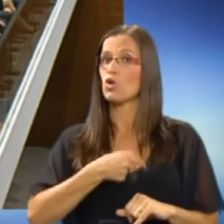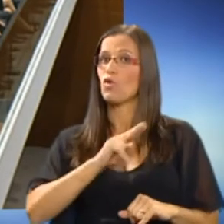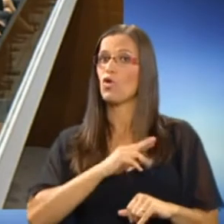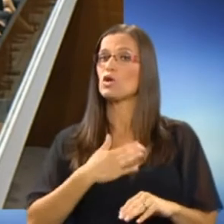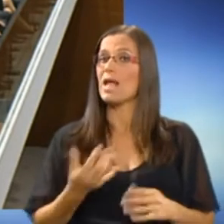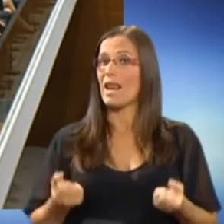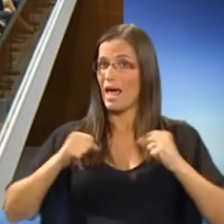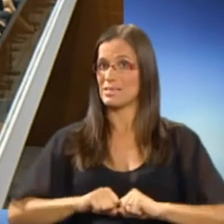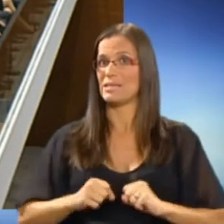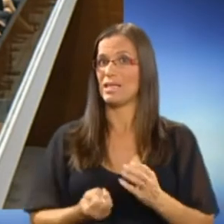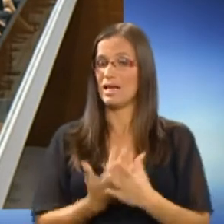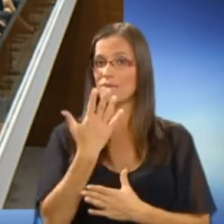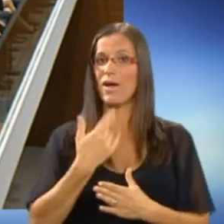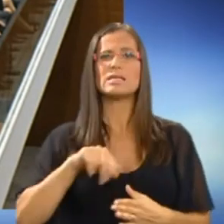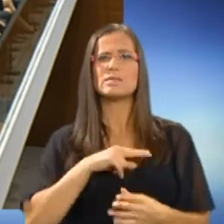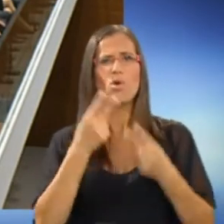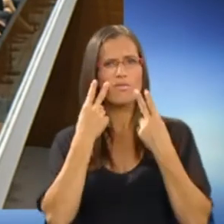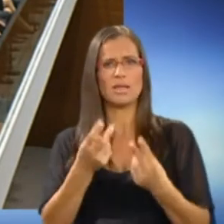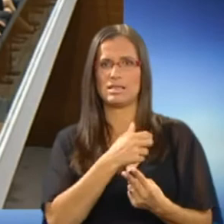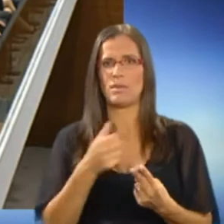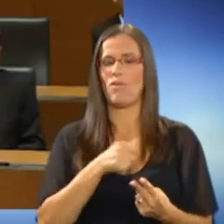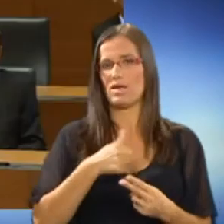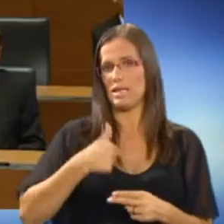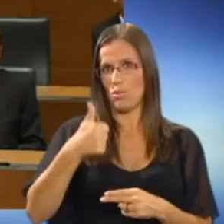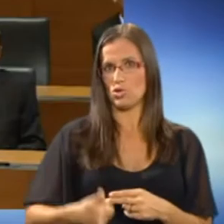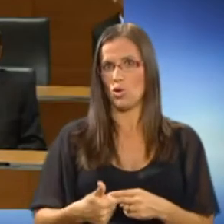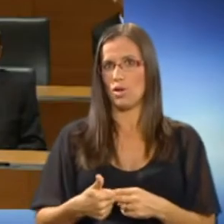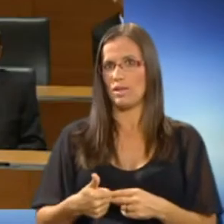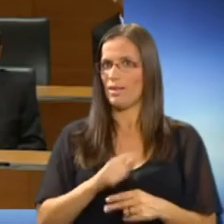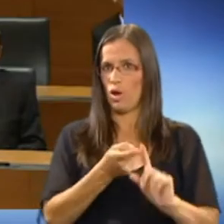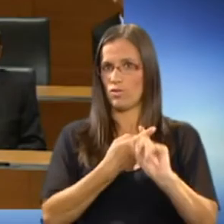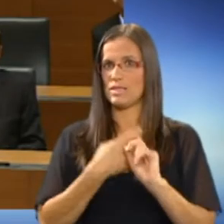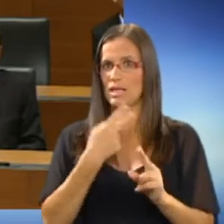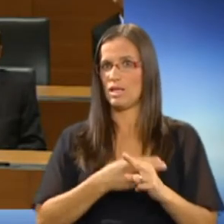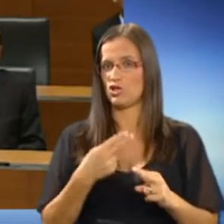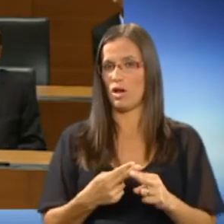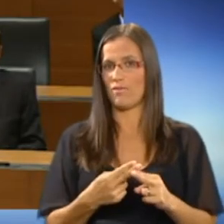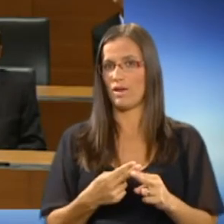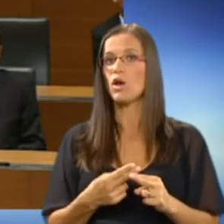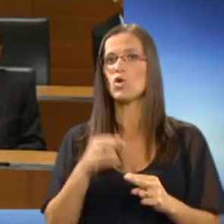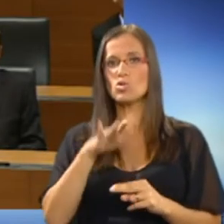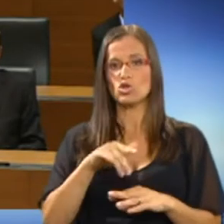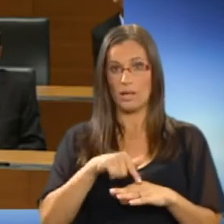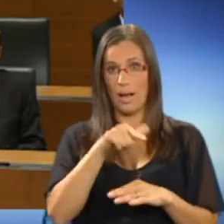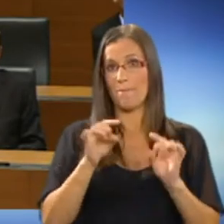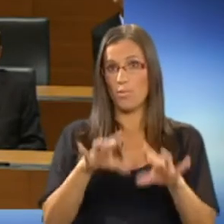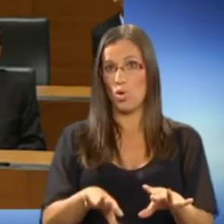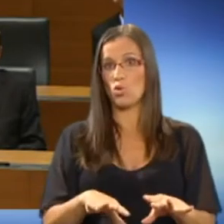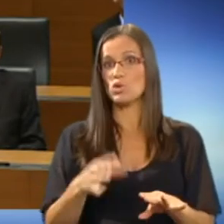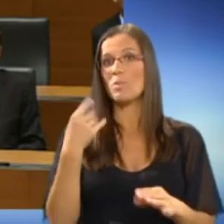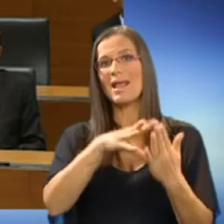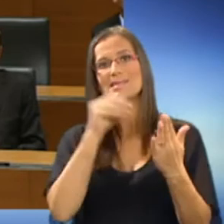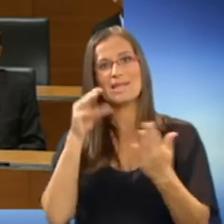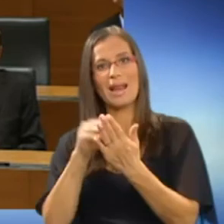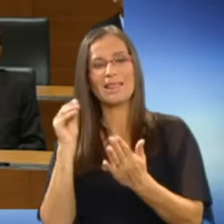razvoj smo videli le v samostojni in neodvisni državi. Ko smo se podajali na to pot, so nam bile